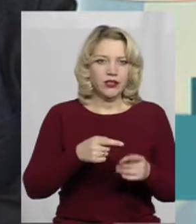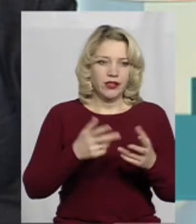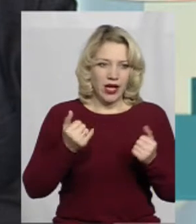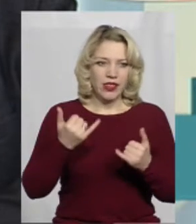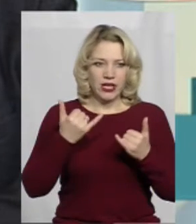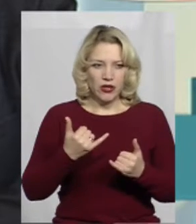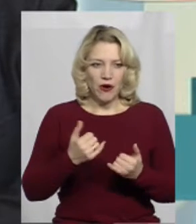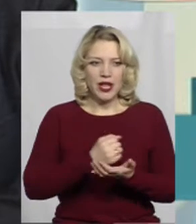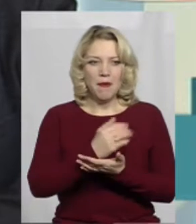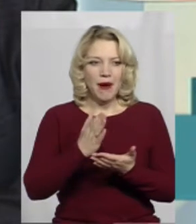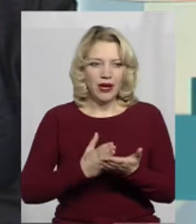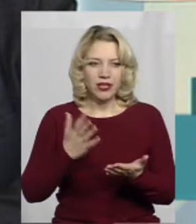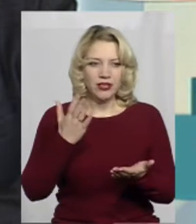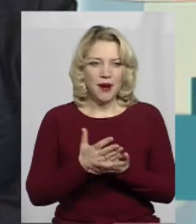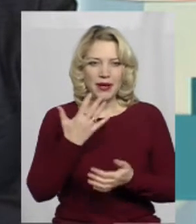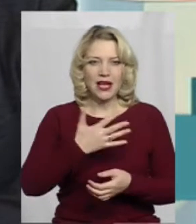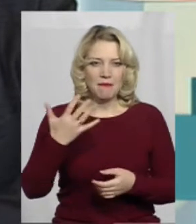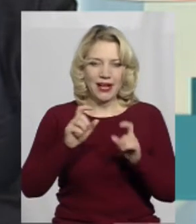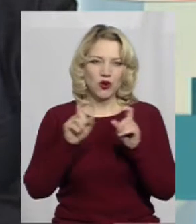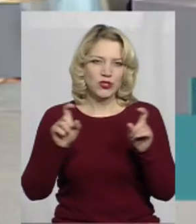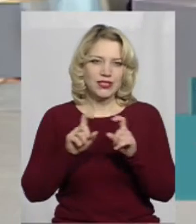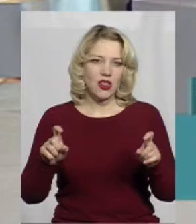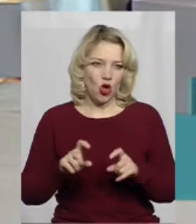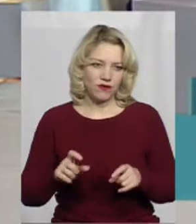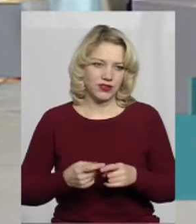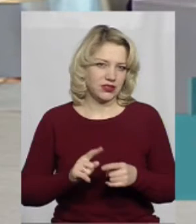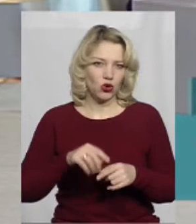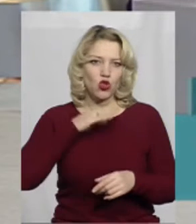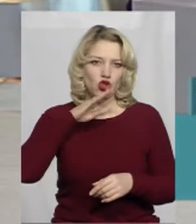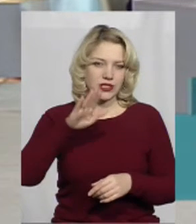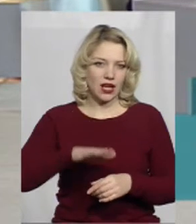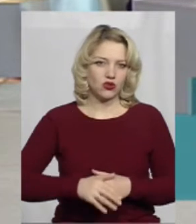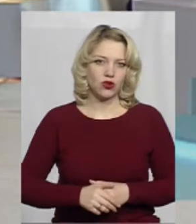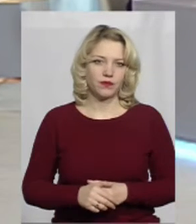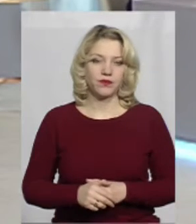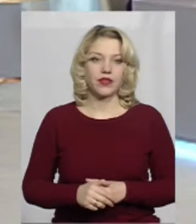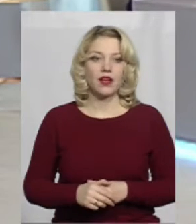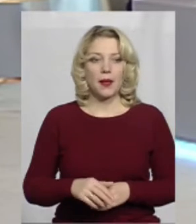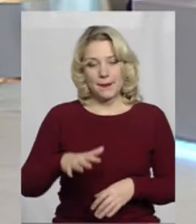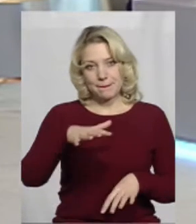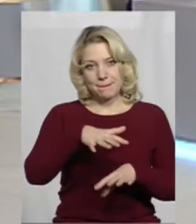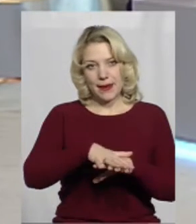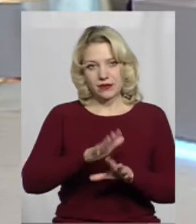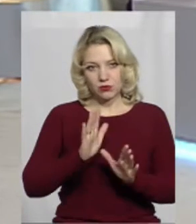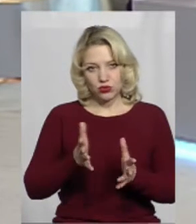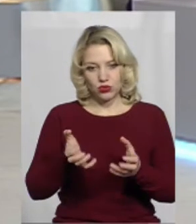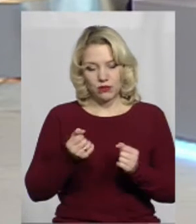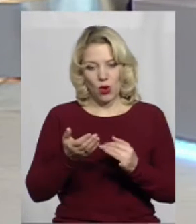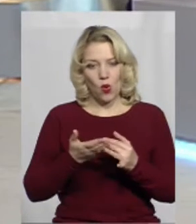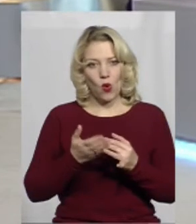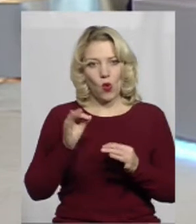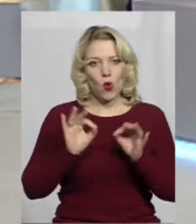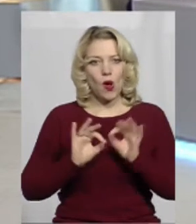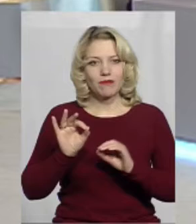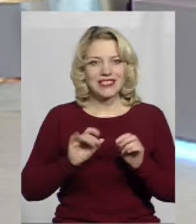Хмельницької області налічує 59 установ. Цього є достатньо, так, звичайно. А банк отримує комісію за